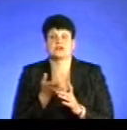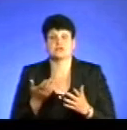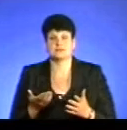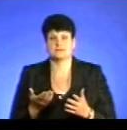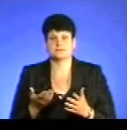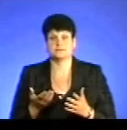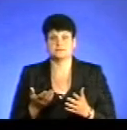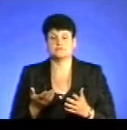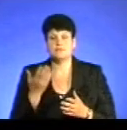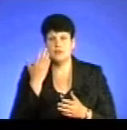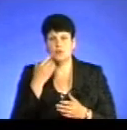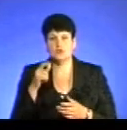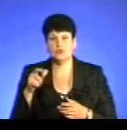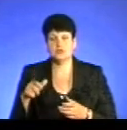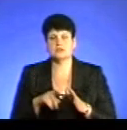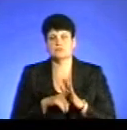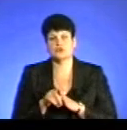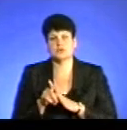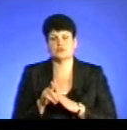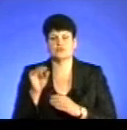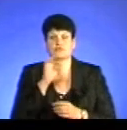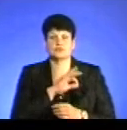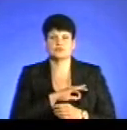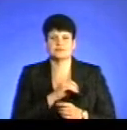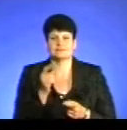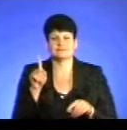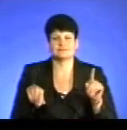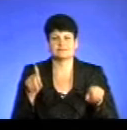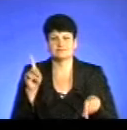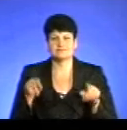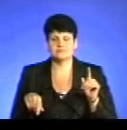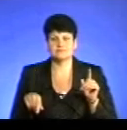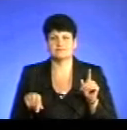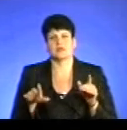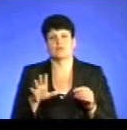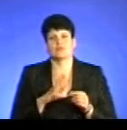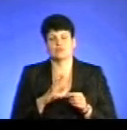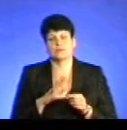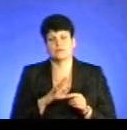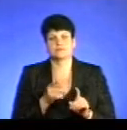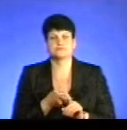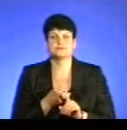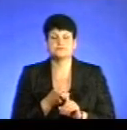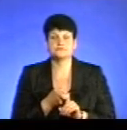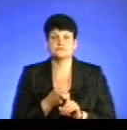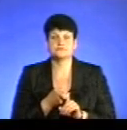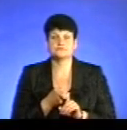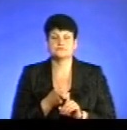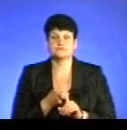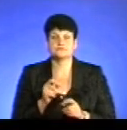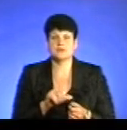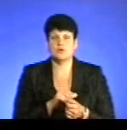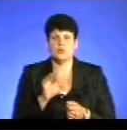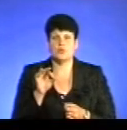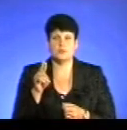Виникає залежність. Коли людина спочатку вживає епізодично, ну, якщо це стосується наркоманії